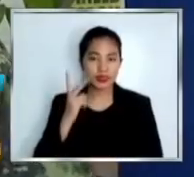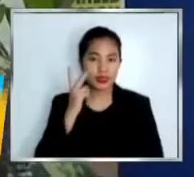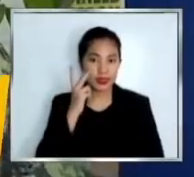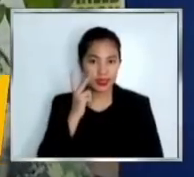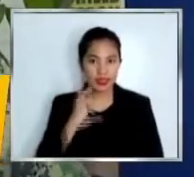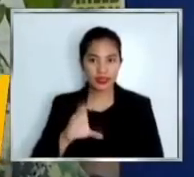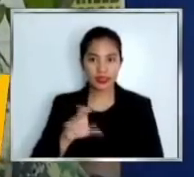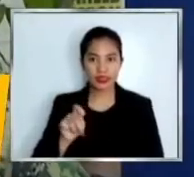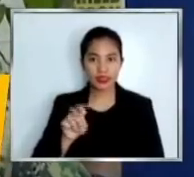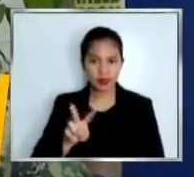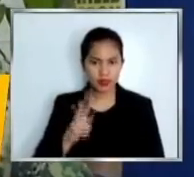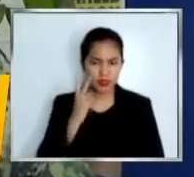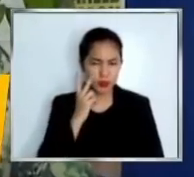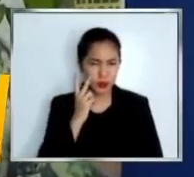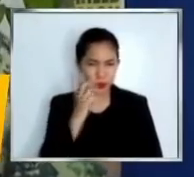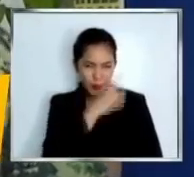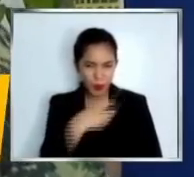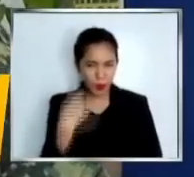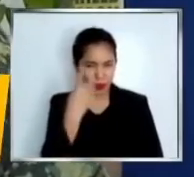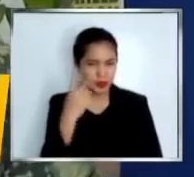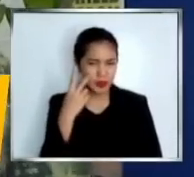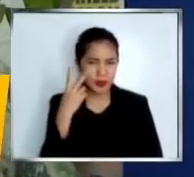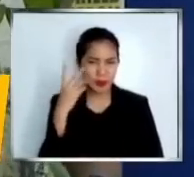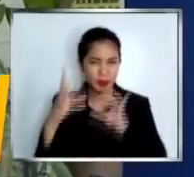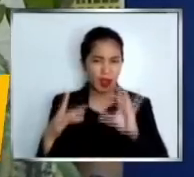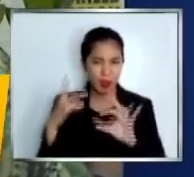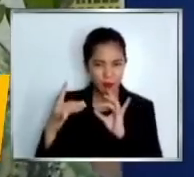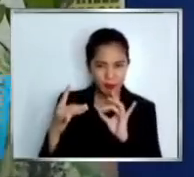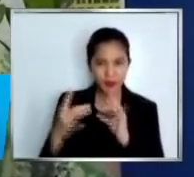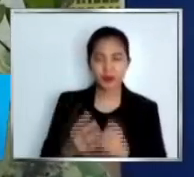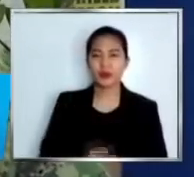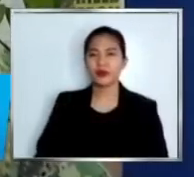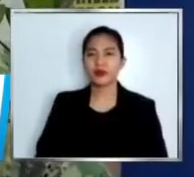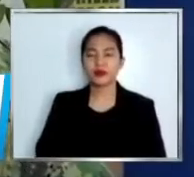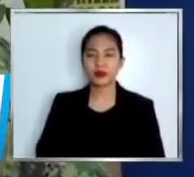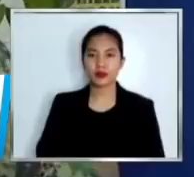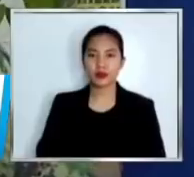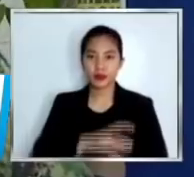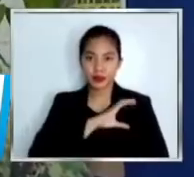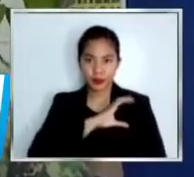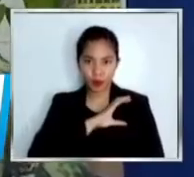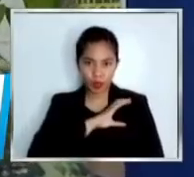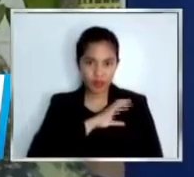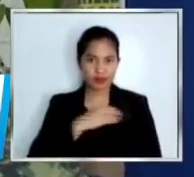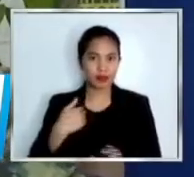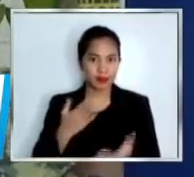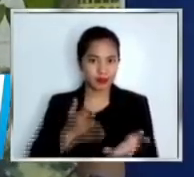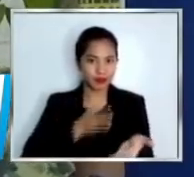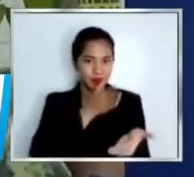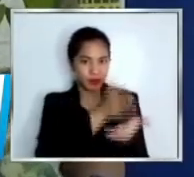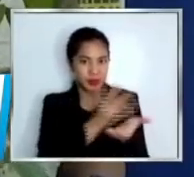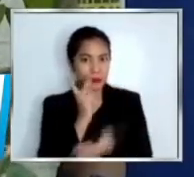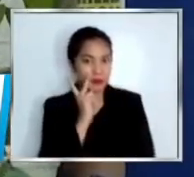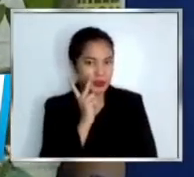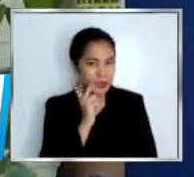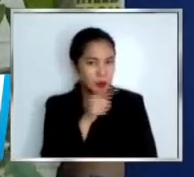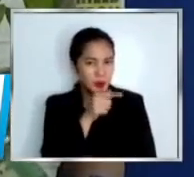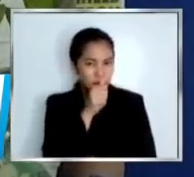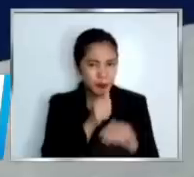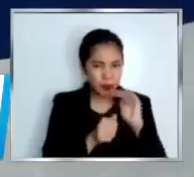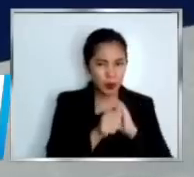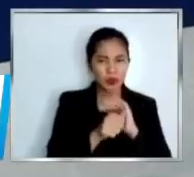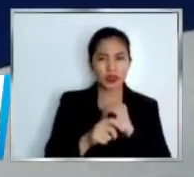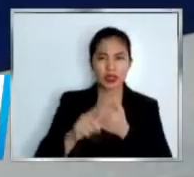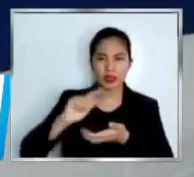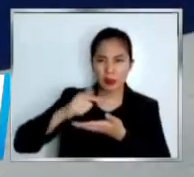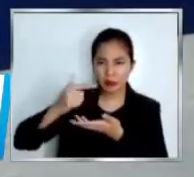nila kasi doon lang sa gilid na naninirahan niya yung mga yun eh. Pinuntahan agad ng mga polis natin yan, nakita doon sa tinataguhan nila yung mga laptop, yung mga gamit.